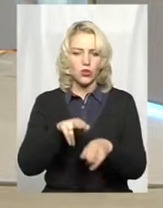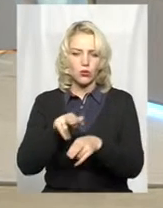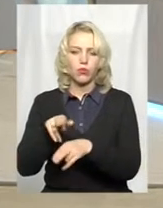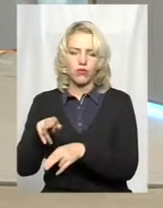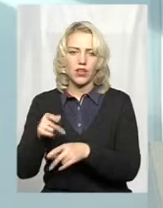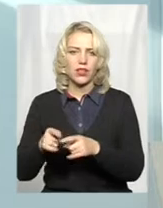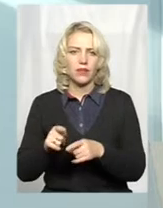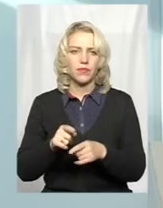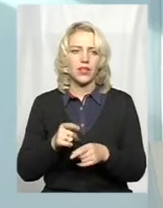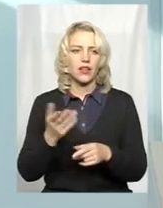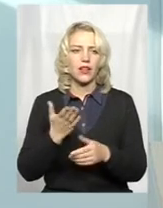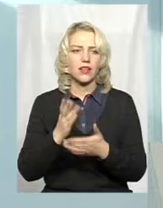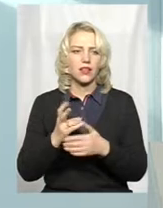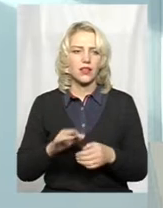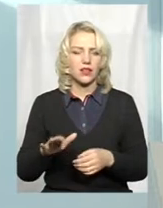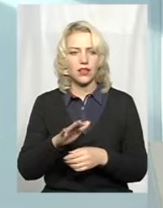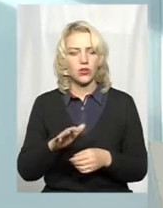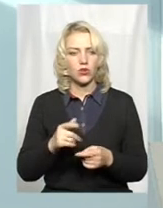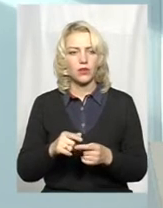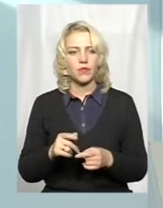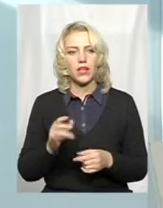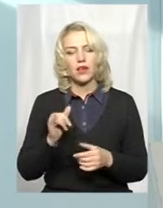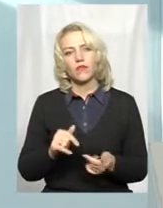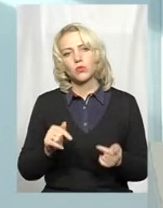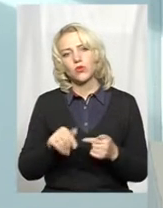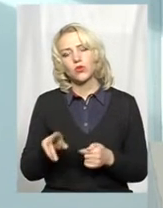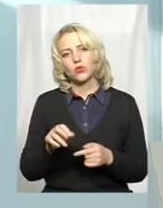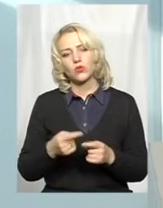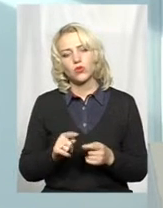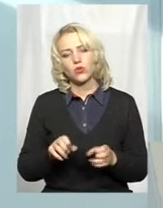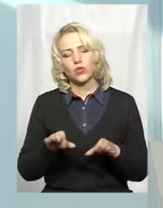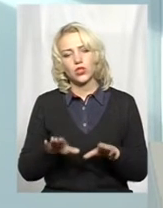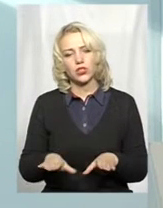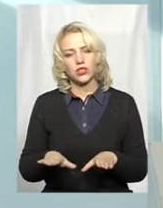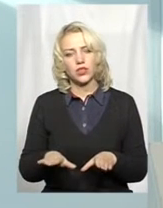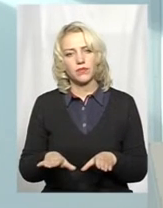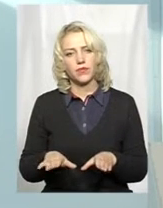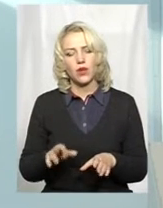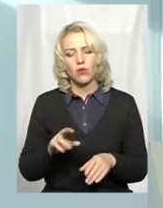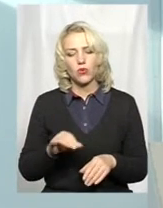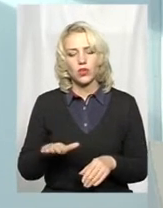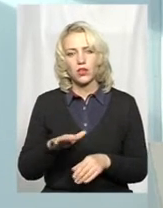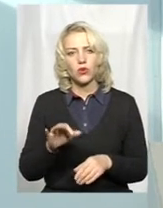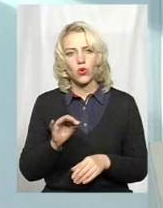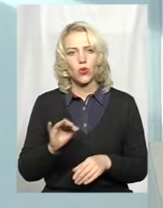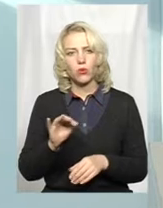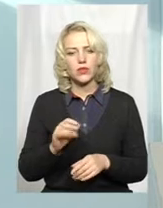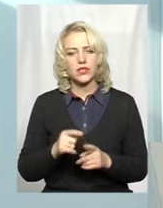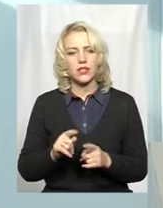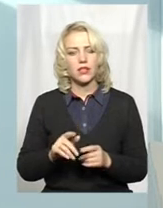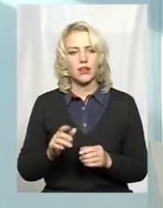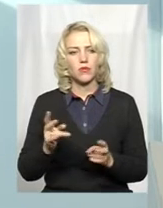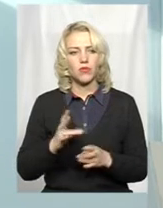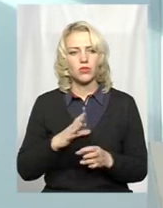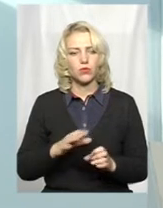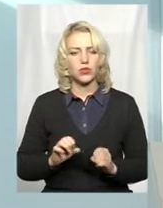на території певної місцевості. І, відповідно до цього рішення, на території області по вакцинації необхідно